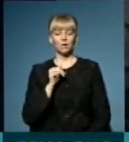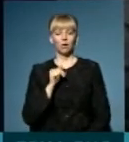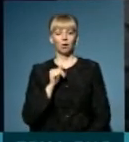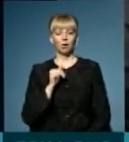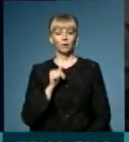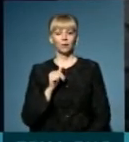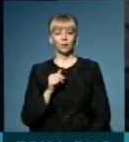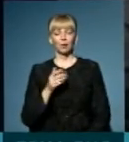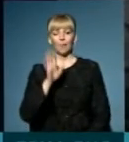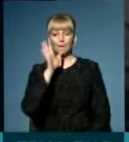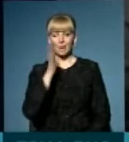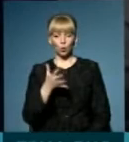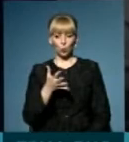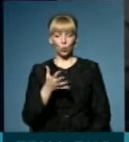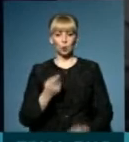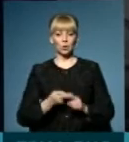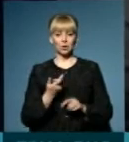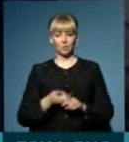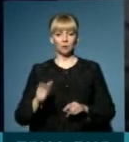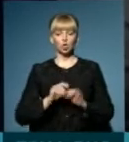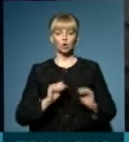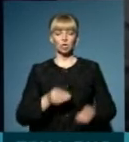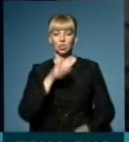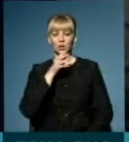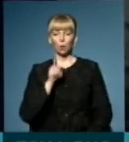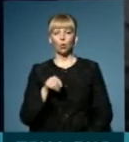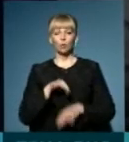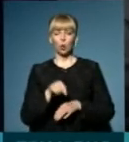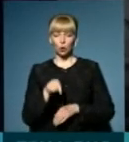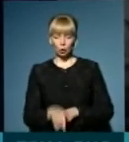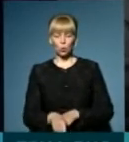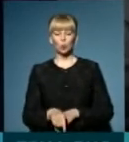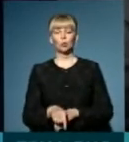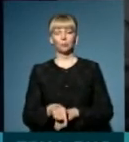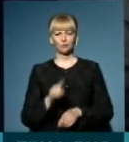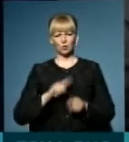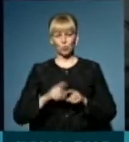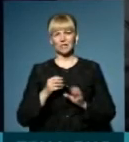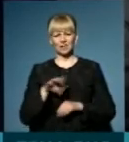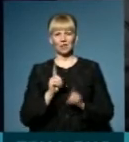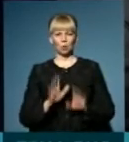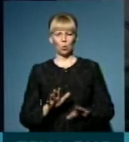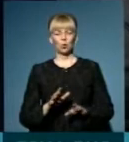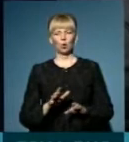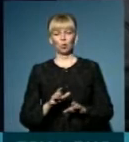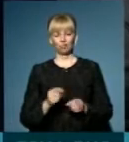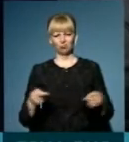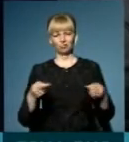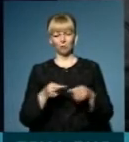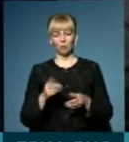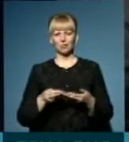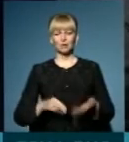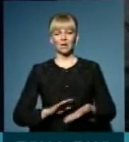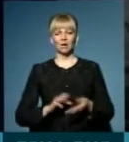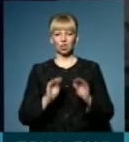принаймні, 5 років, це більшу частину часу вони будуть тут проводити, вони, скоріш за все, це було плагічно, повинні підписати